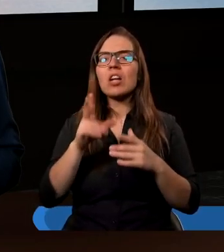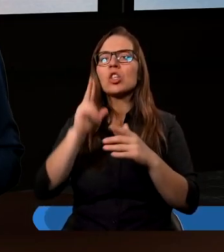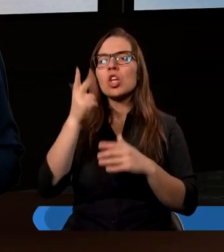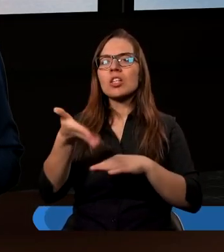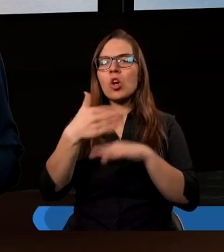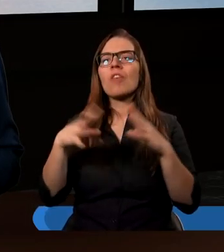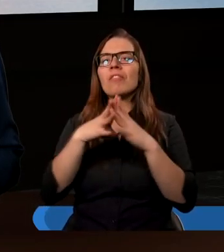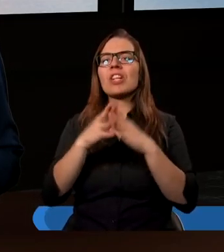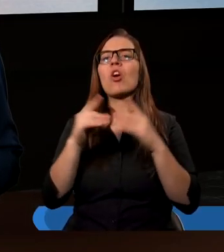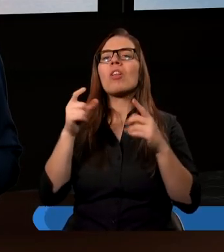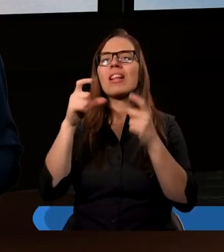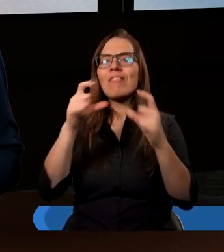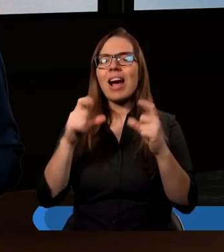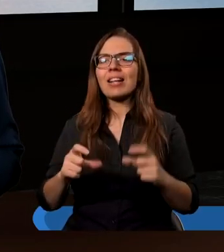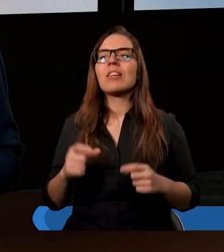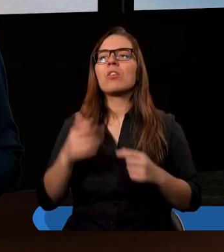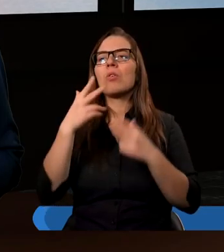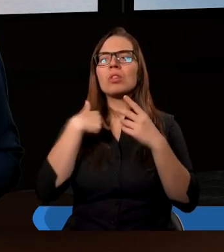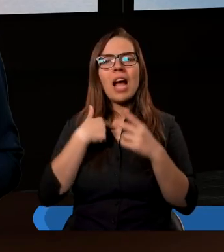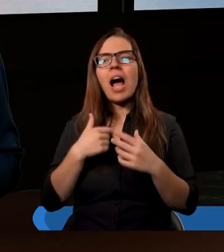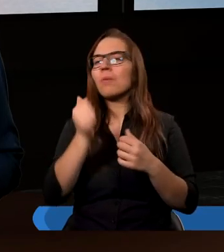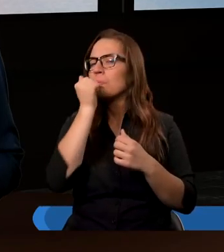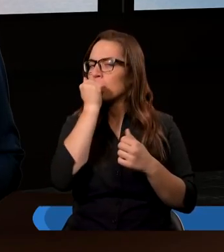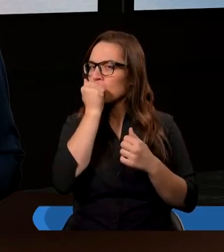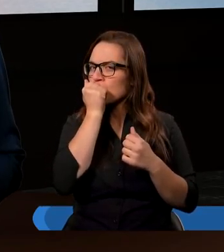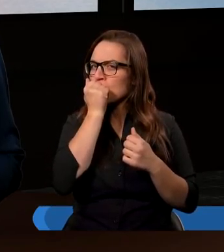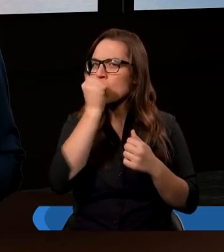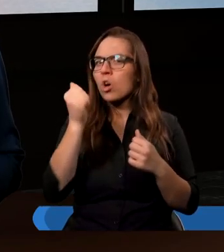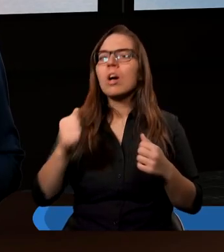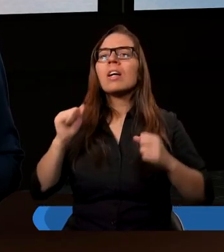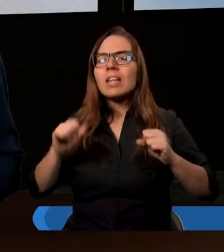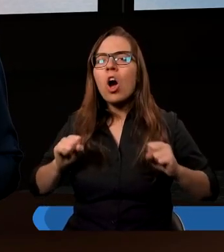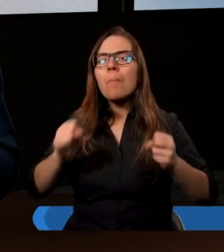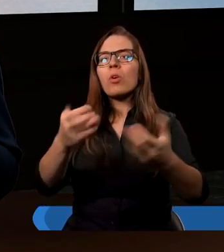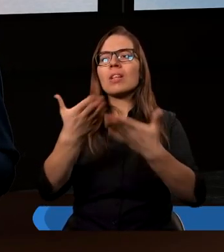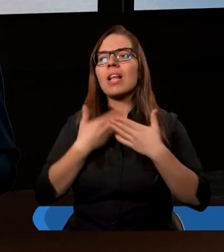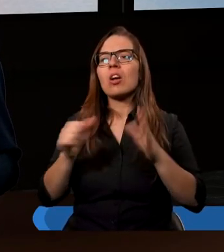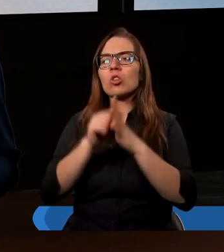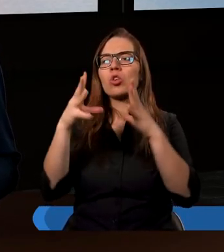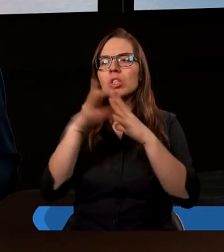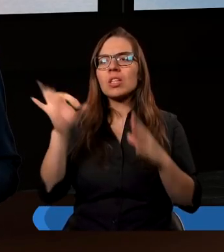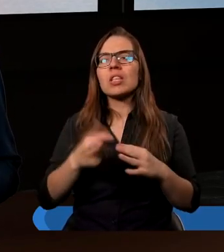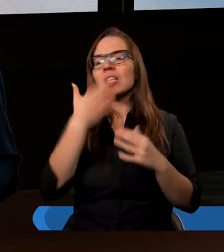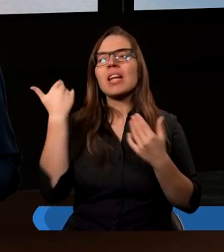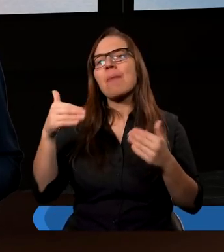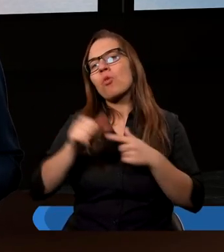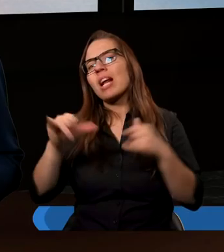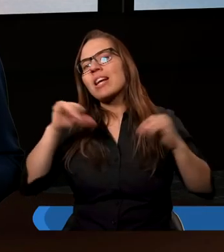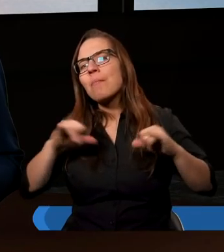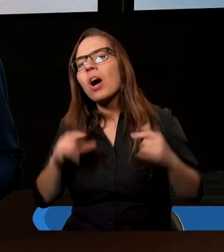trzeci rozdział, dziesiąty werset, który uwielbiam i który mnie najbardziej motywuje do oddawania dziesięciny. Nie wiem, może jestem egoistką.